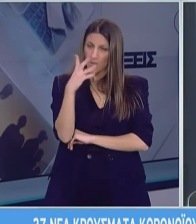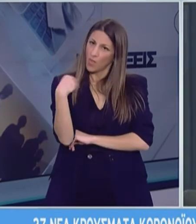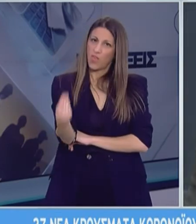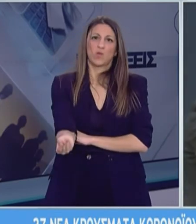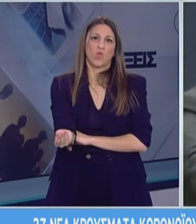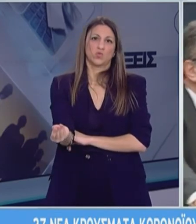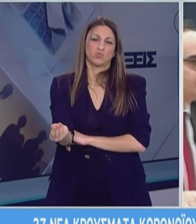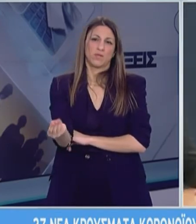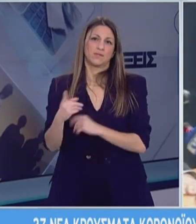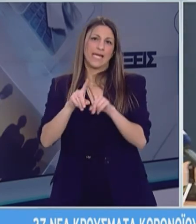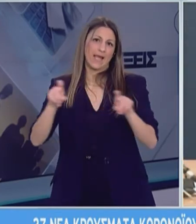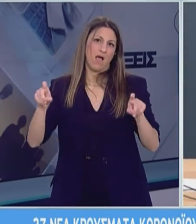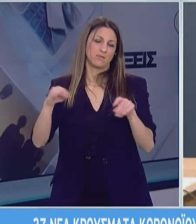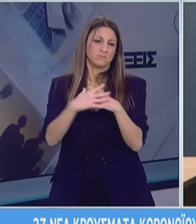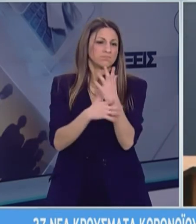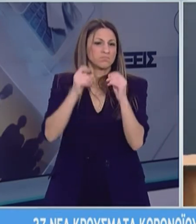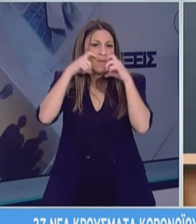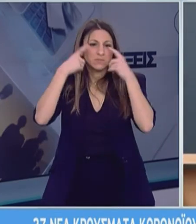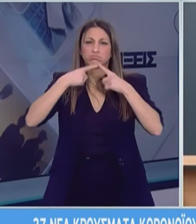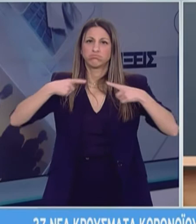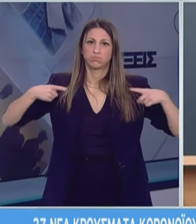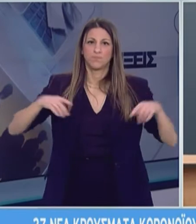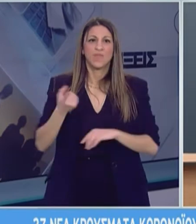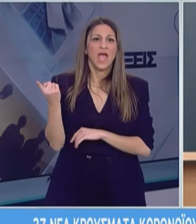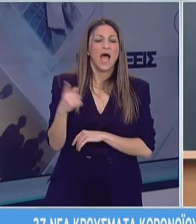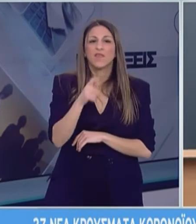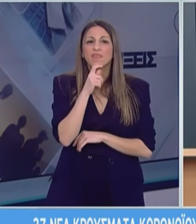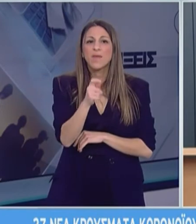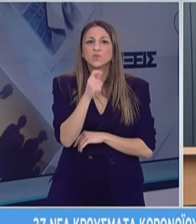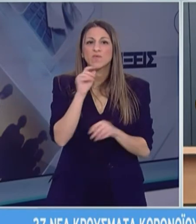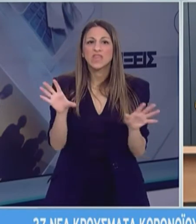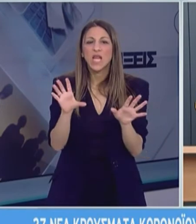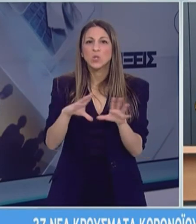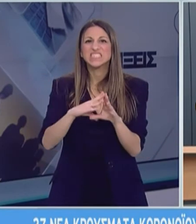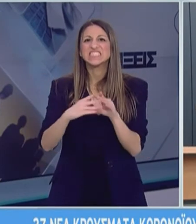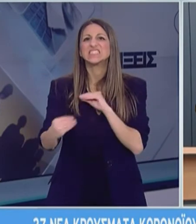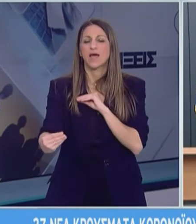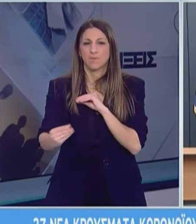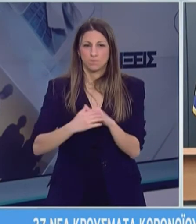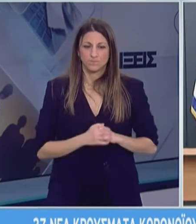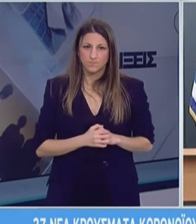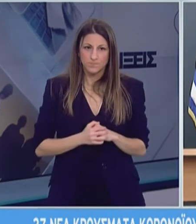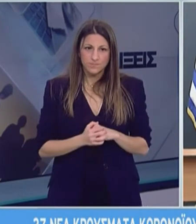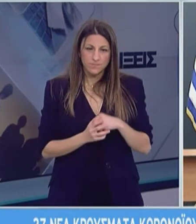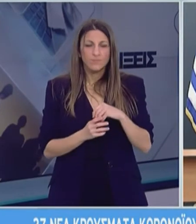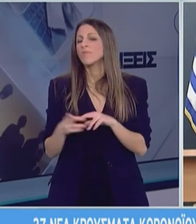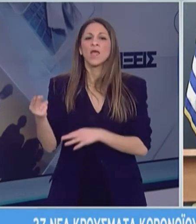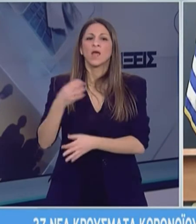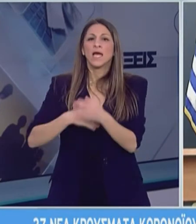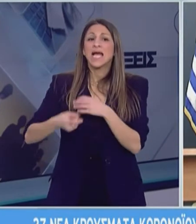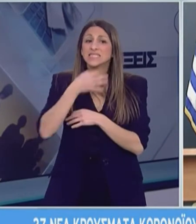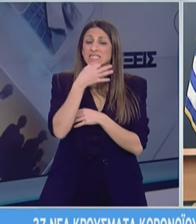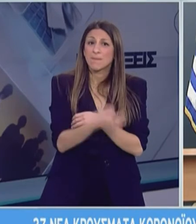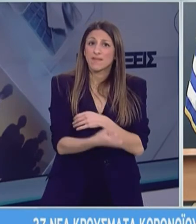Επόμενη ερώτηση από την κυρία Παπακαστοπούλου για το Star Channel. Κύριε Καθηγητά, στις οδηγές που δώσατε στους παιδιάτρους εξετάζεται και η χρήση